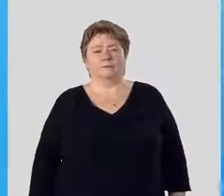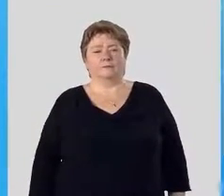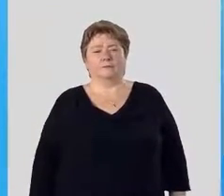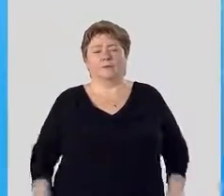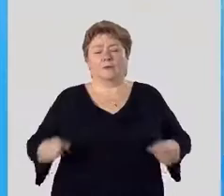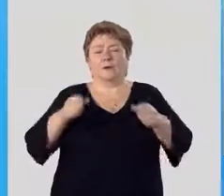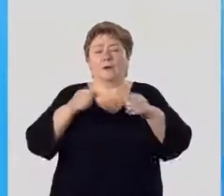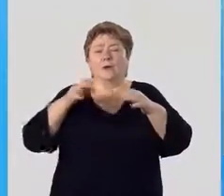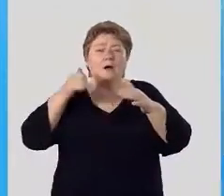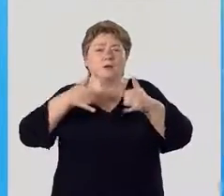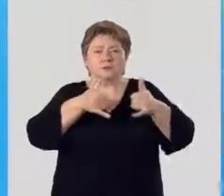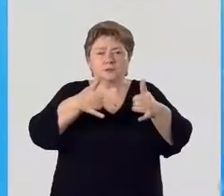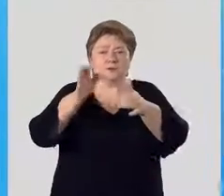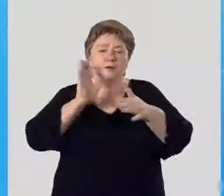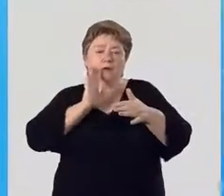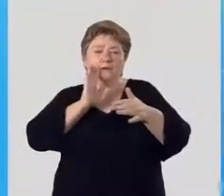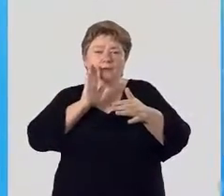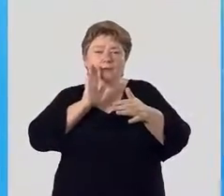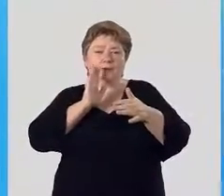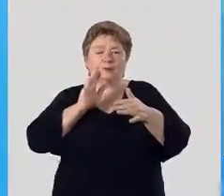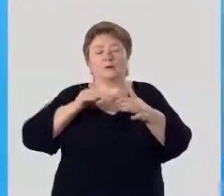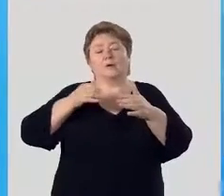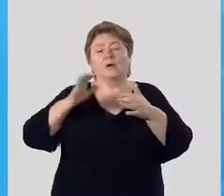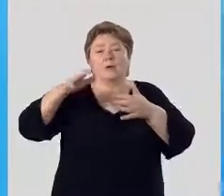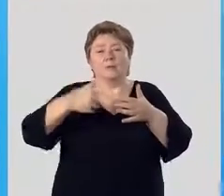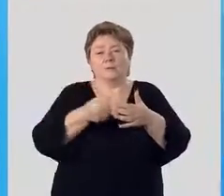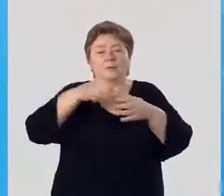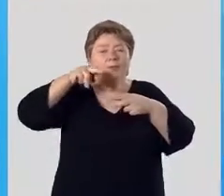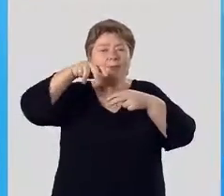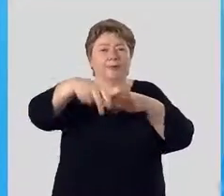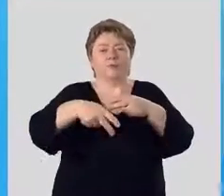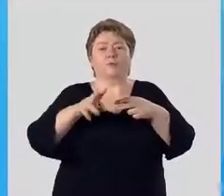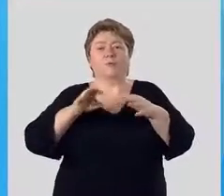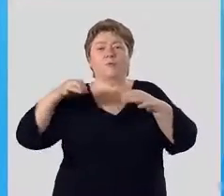Откуда с течением воды достигают моря.